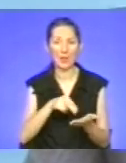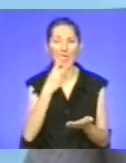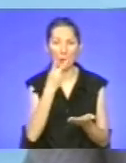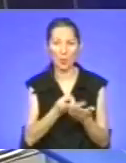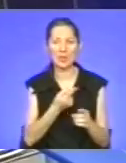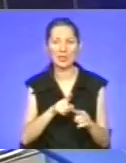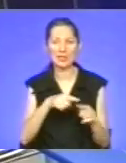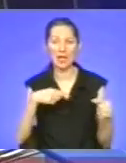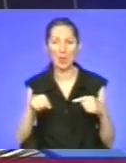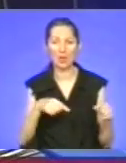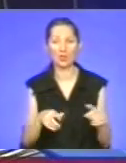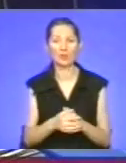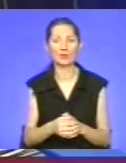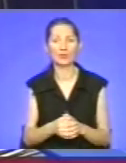цей матч.